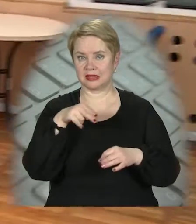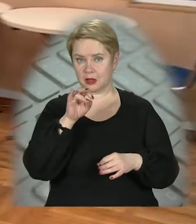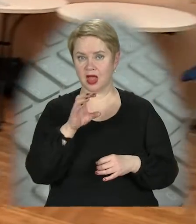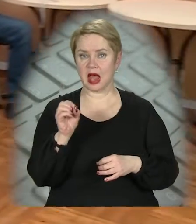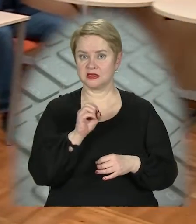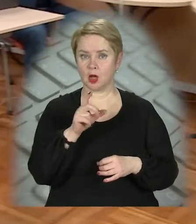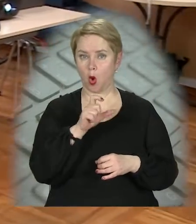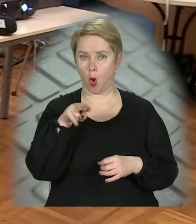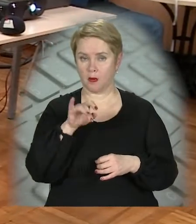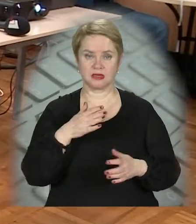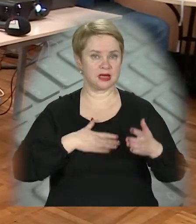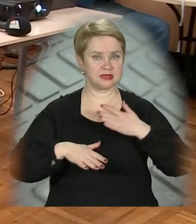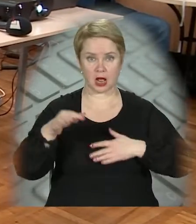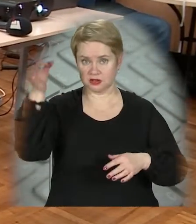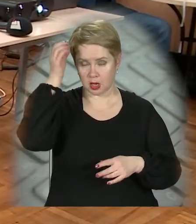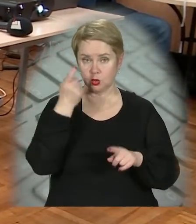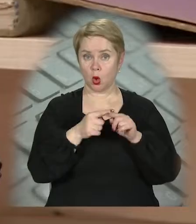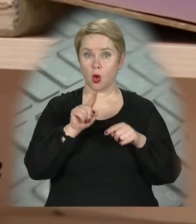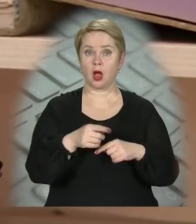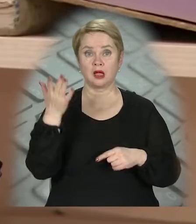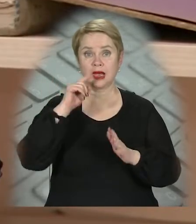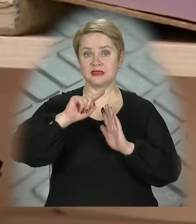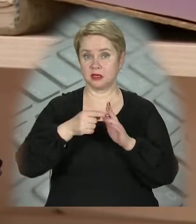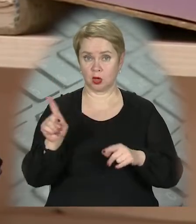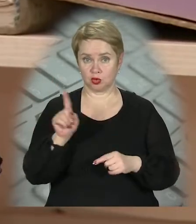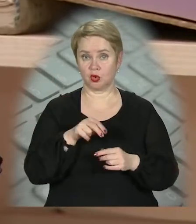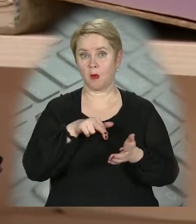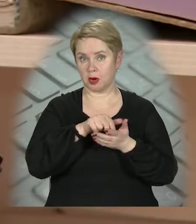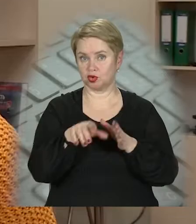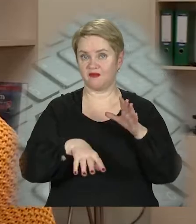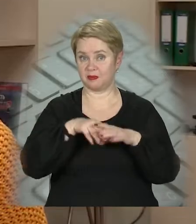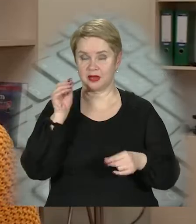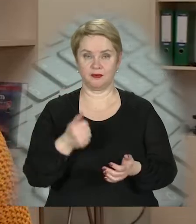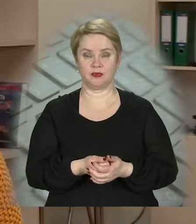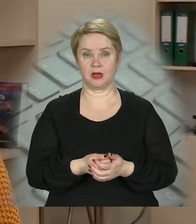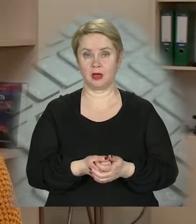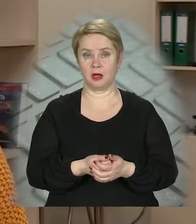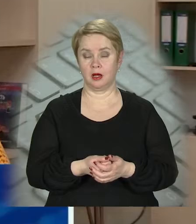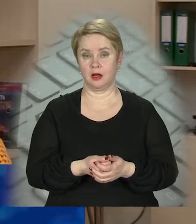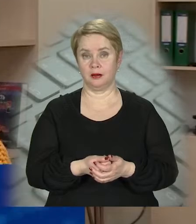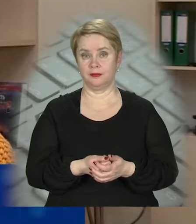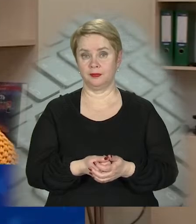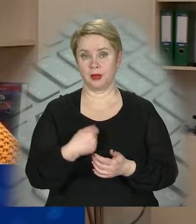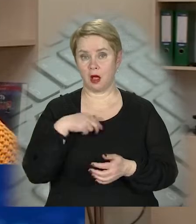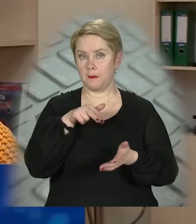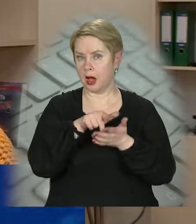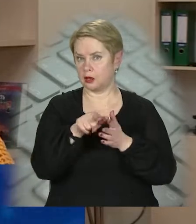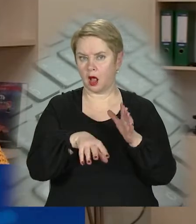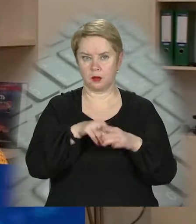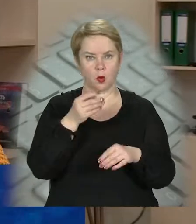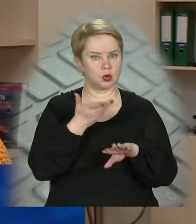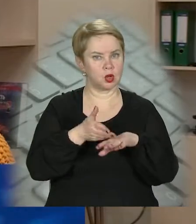Єлизавета Хоменко з радістю згадує той момент, коли дізналась, що пройшла відбір. Пройти відбір було